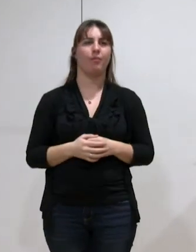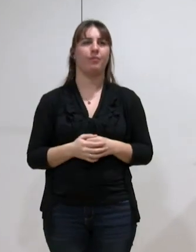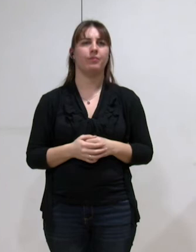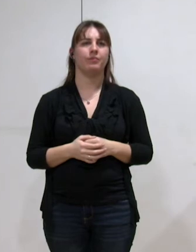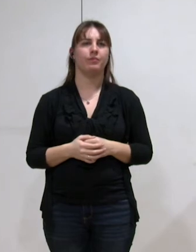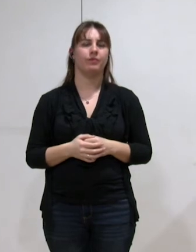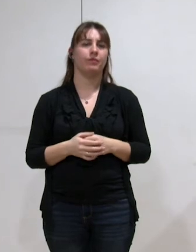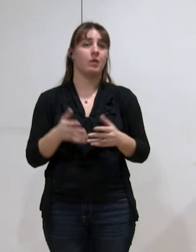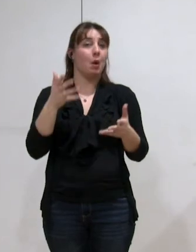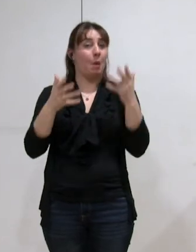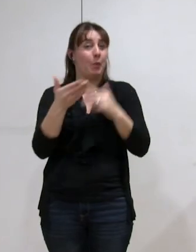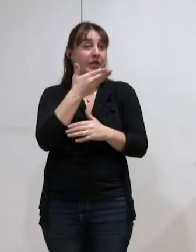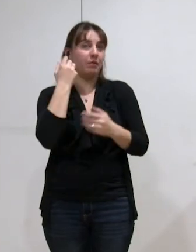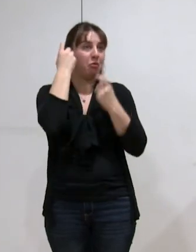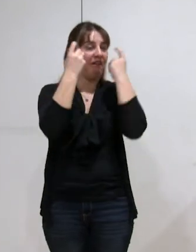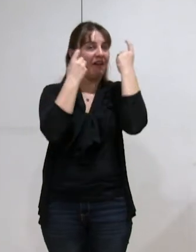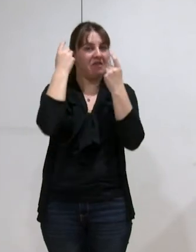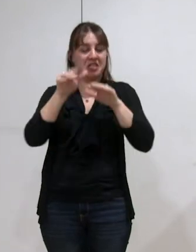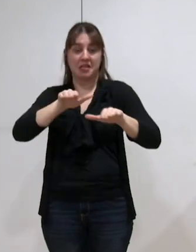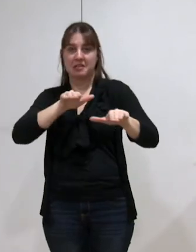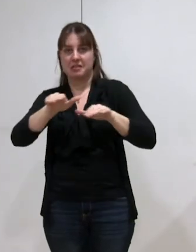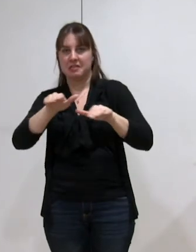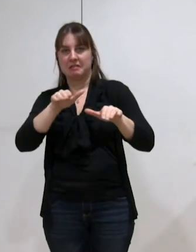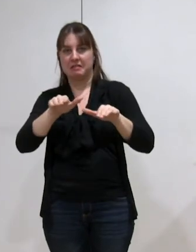Il eut fallu imaginer un système, au fond,